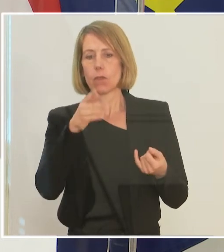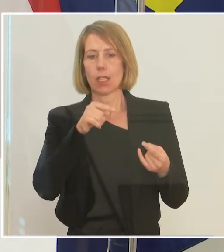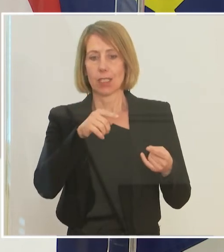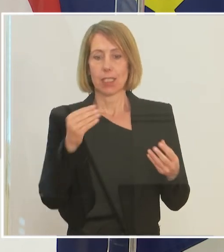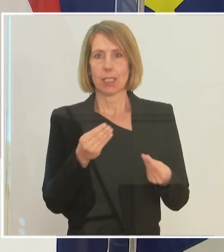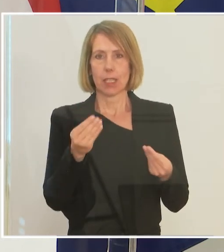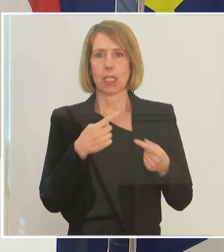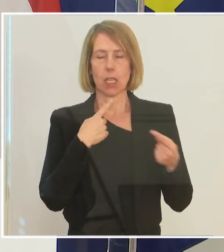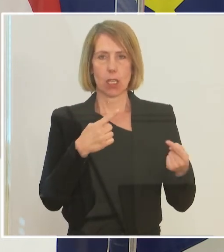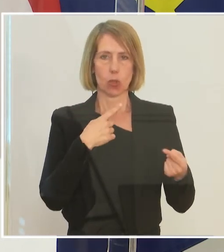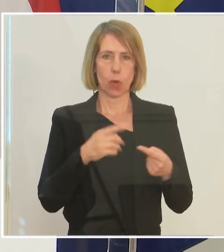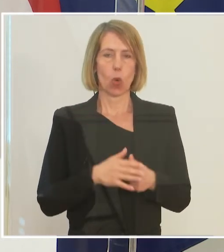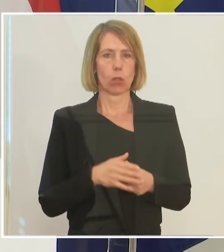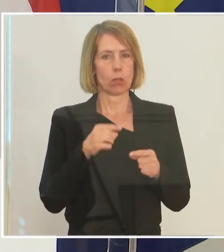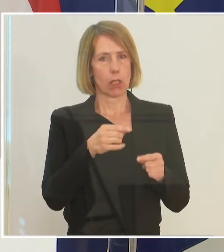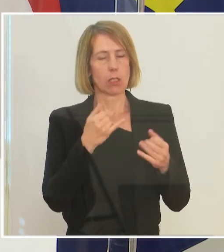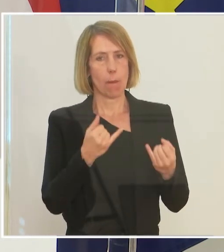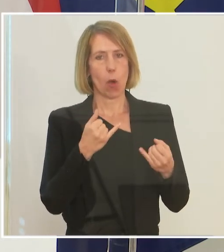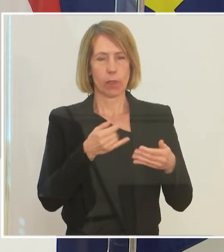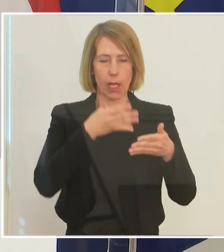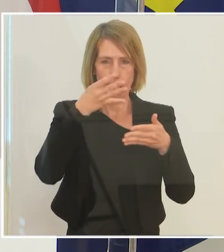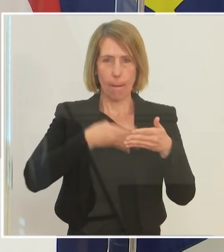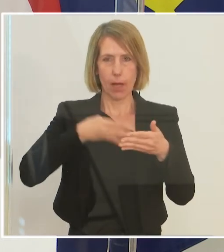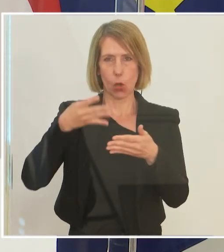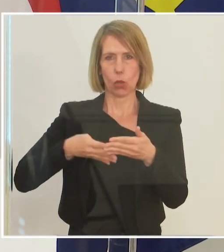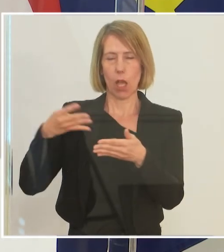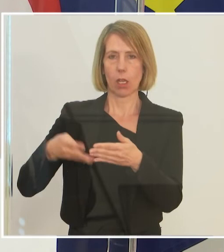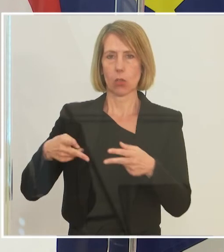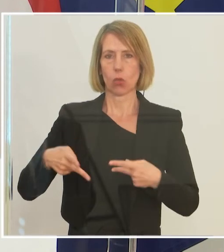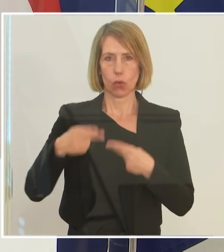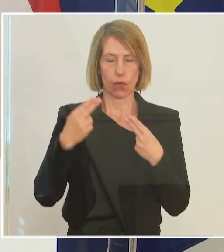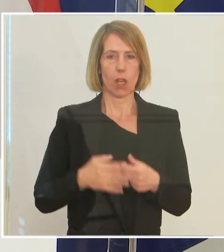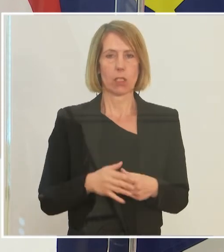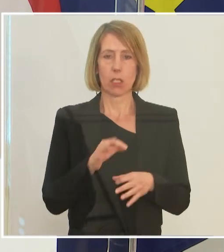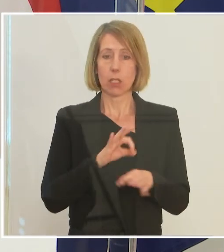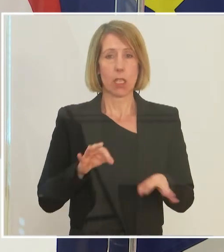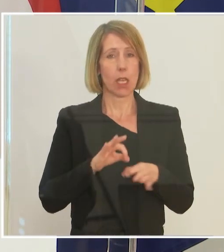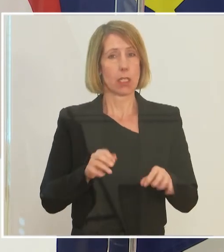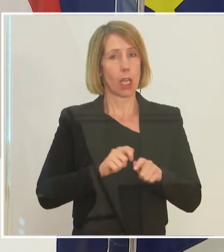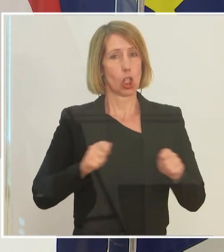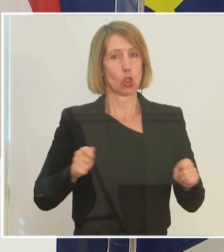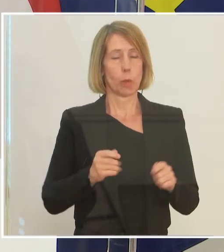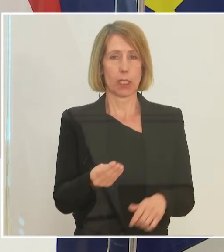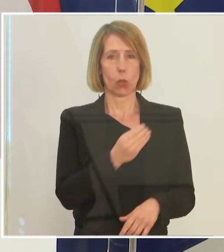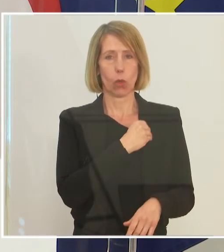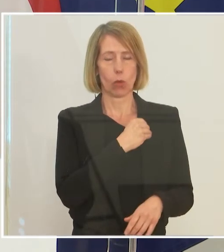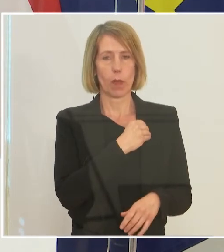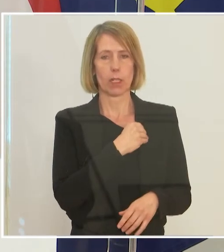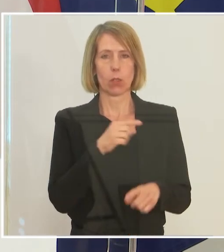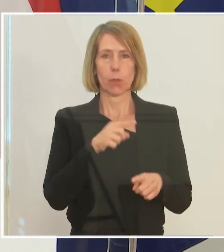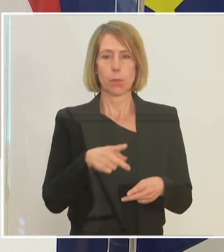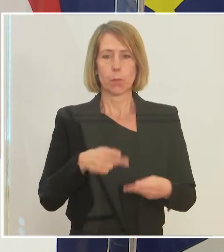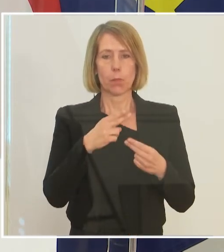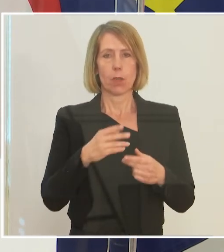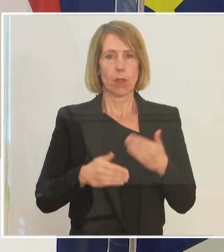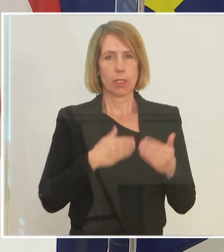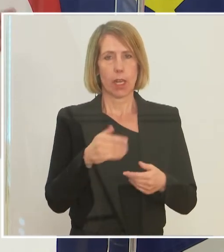Dinge angesprochen sind. Die ist in Begutachtung. Und ich bin sehr gespannt auf die Rückmeldungen. Die Begutachtungsphase läuft noch bis in den